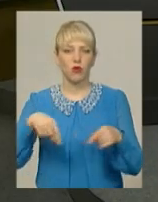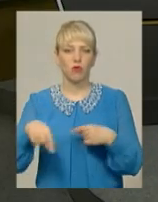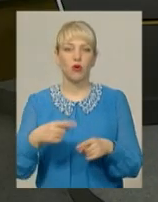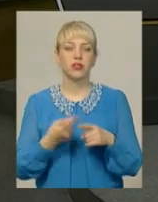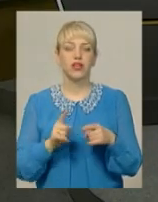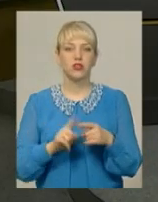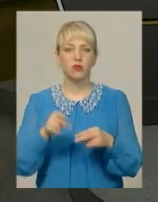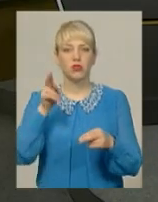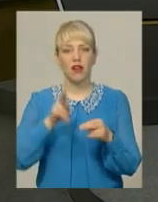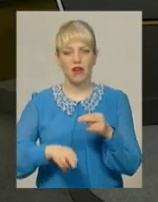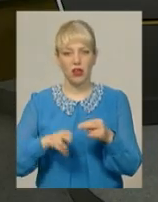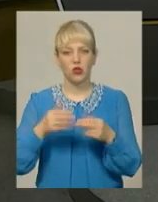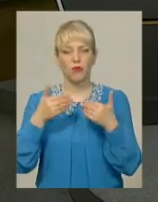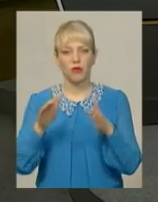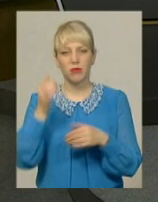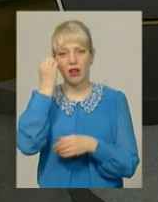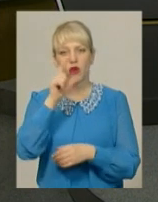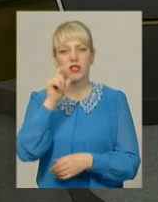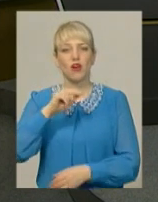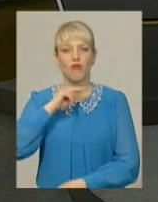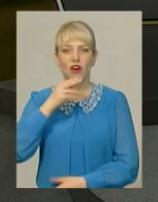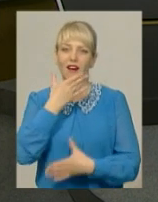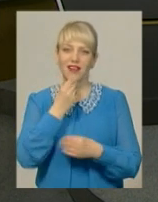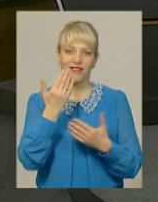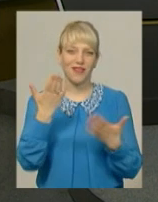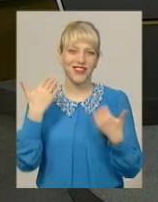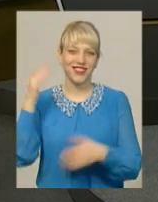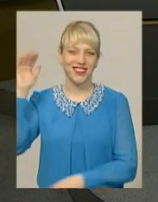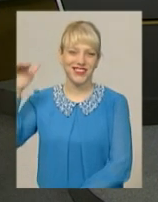На цьому ми завершуємо випуск. Дякуємо вам за увагу. Гарних вихідних!